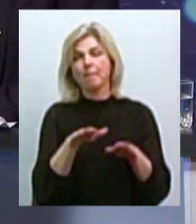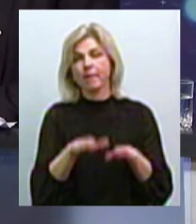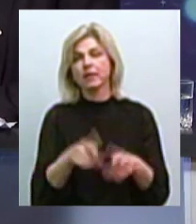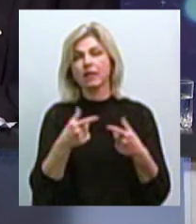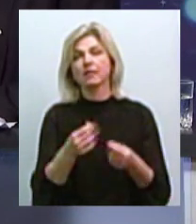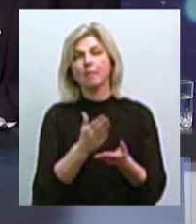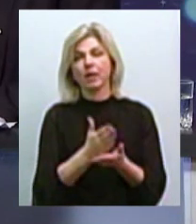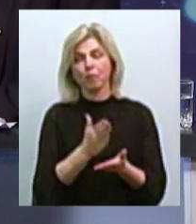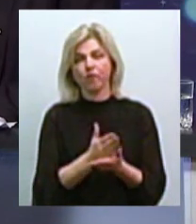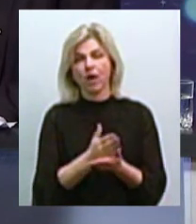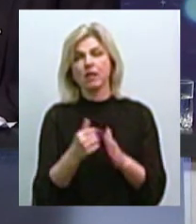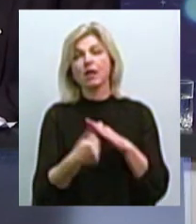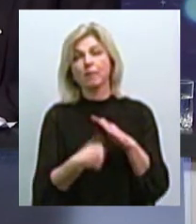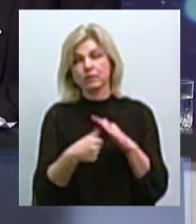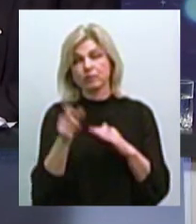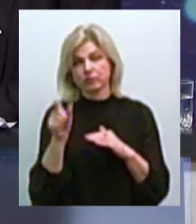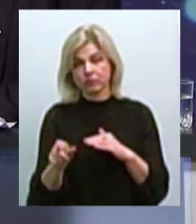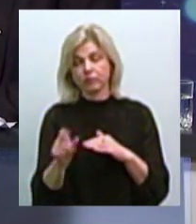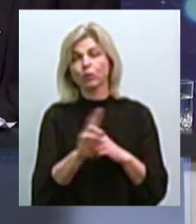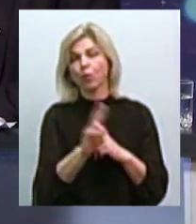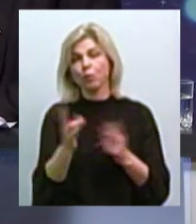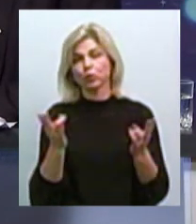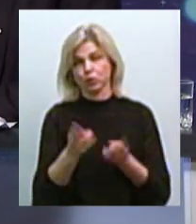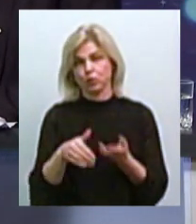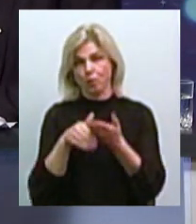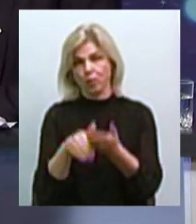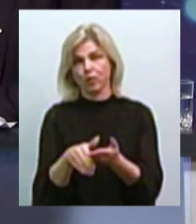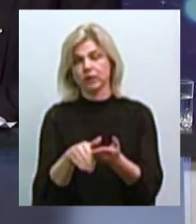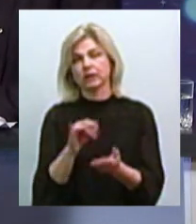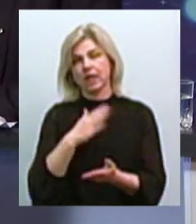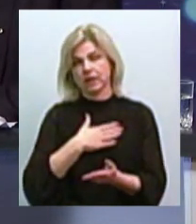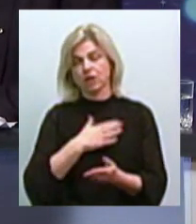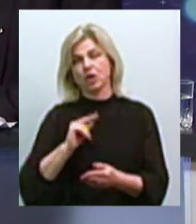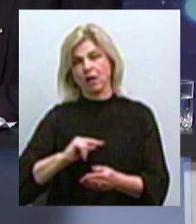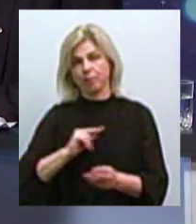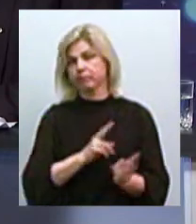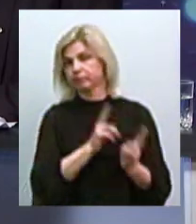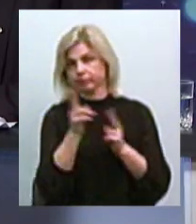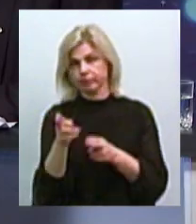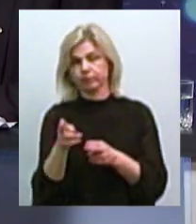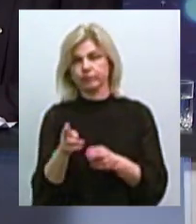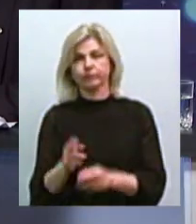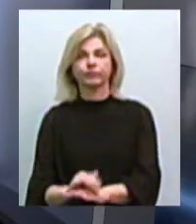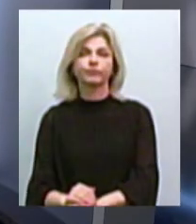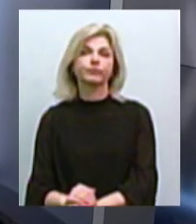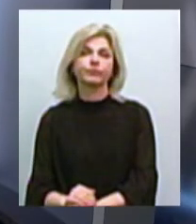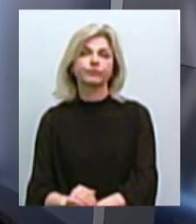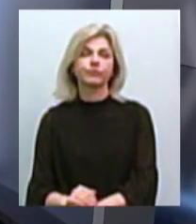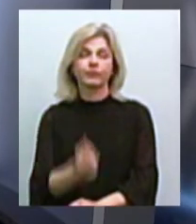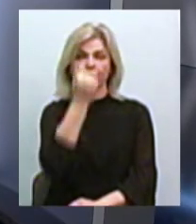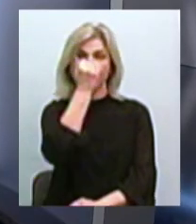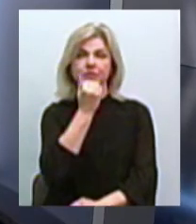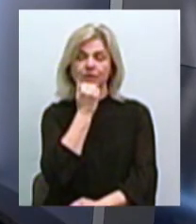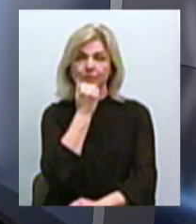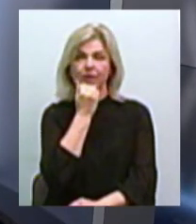де перебуває безпритульний, якому необхідна допомога, і наші співробітники виїдуть по цій адресі. Друзі, спасибі,